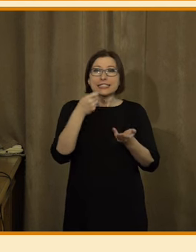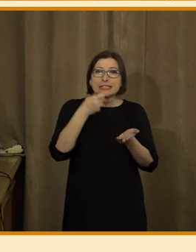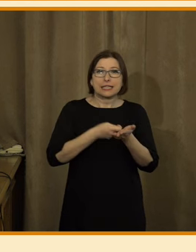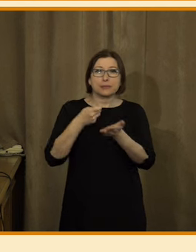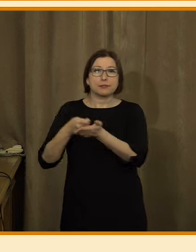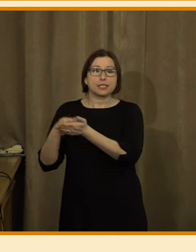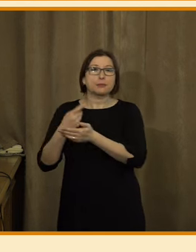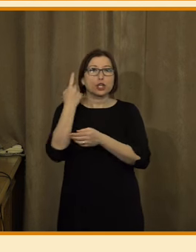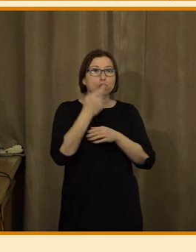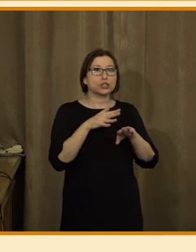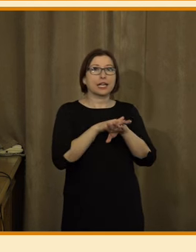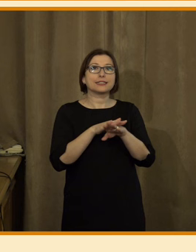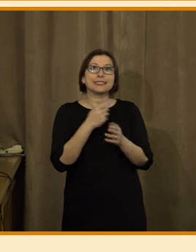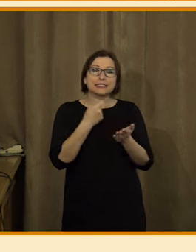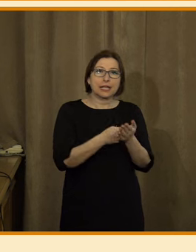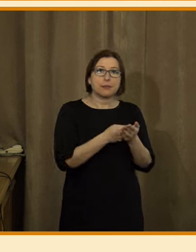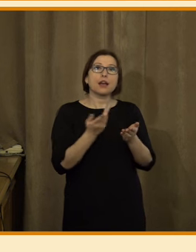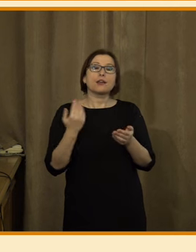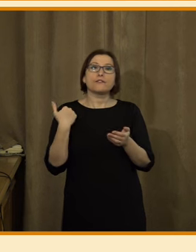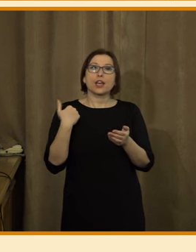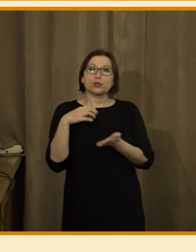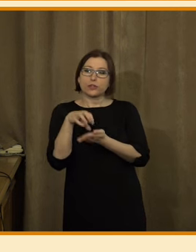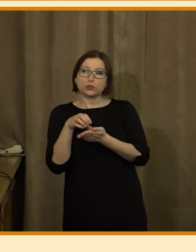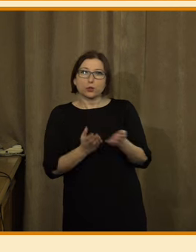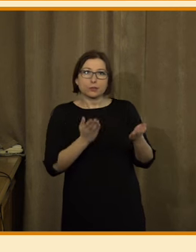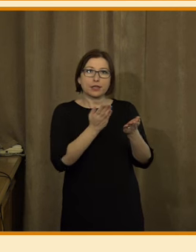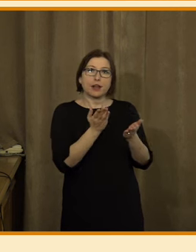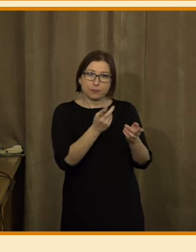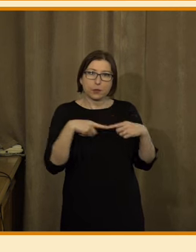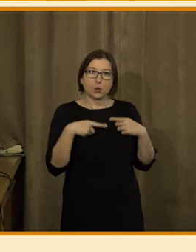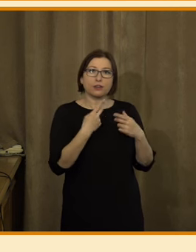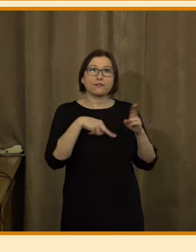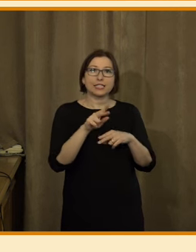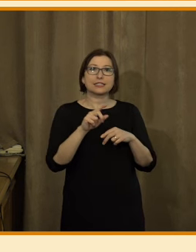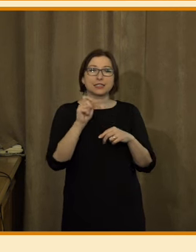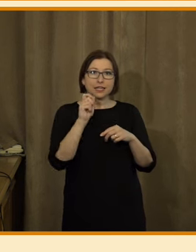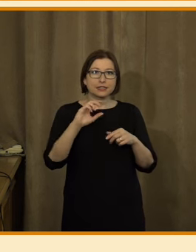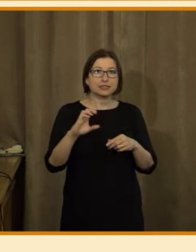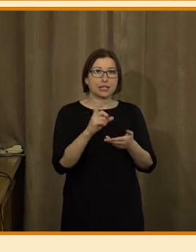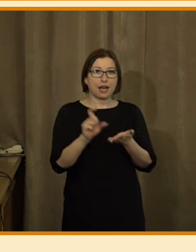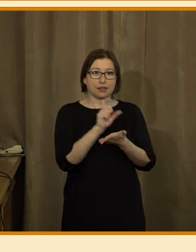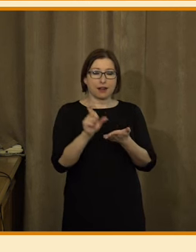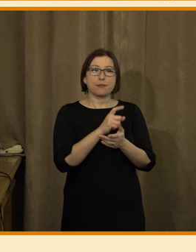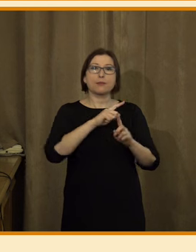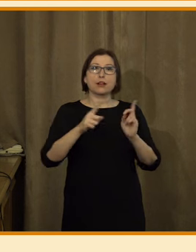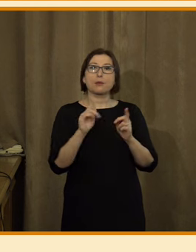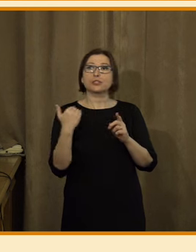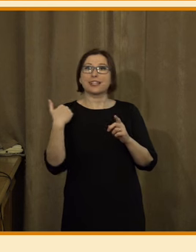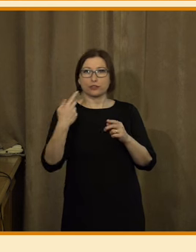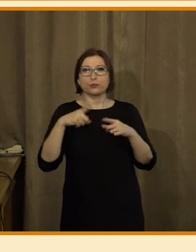typy z těch sociálních sítí, která věková skupina využívá. U mladších víme, že je to více Instagram, TikTok, u starších spíše potom Facebook.